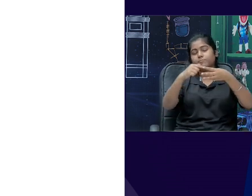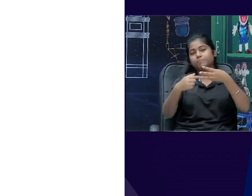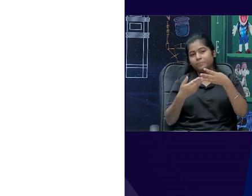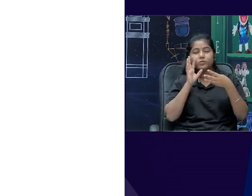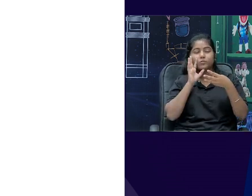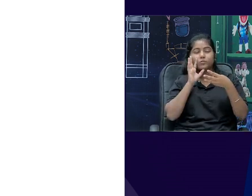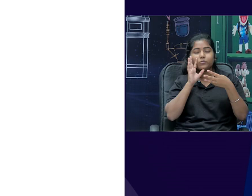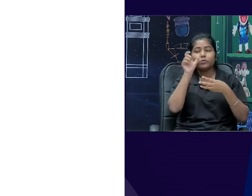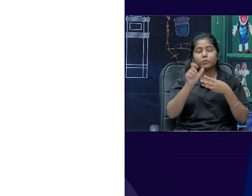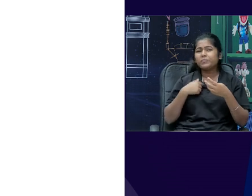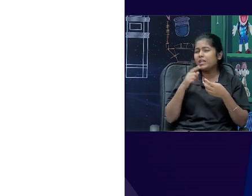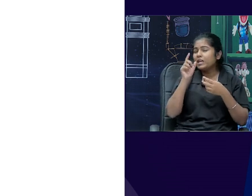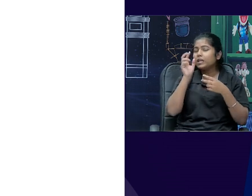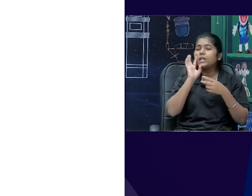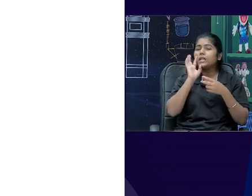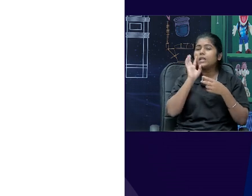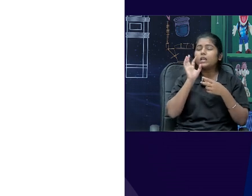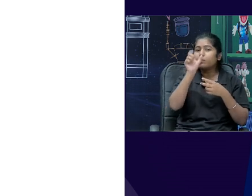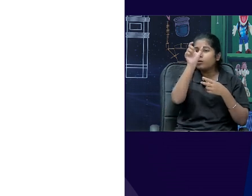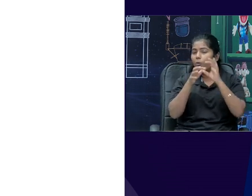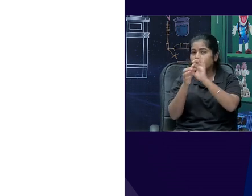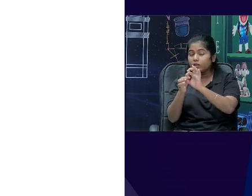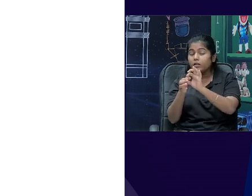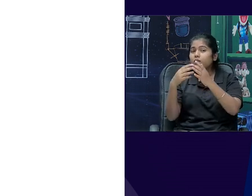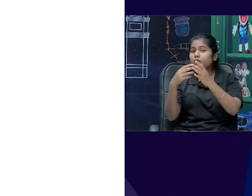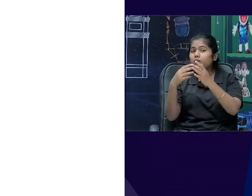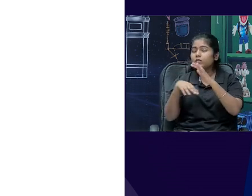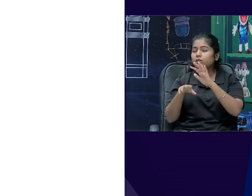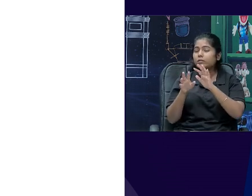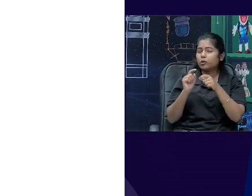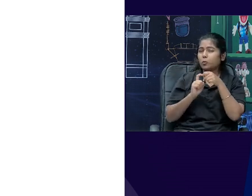और भी यहां आती है कि तमाम ऐसे शब्द होते हैं business studies में खास कर